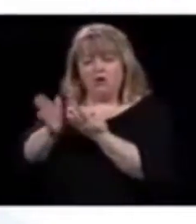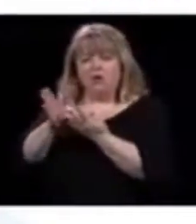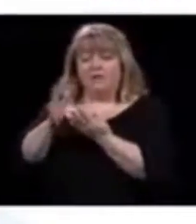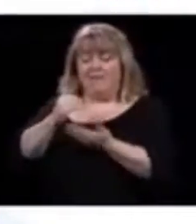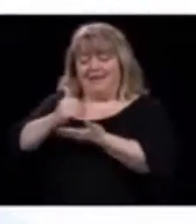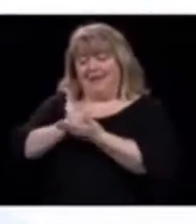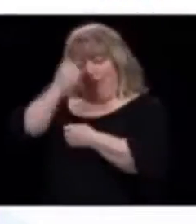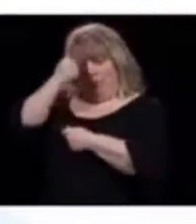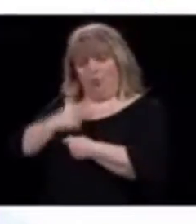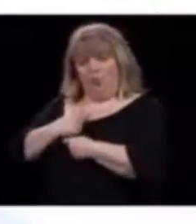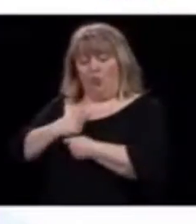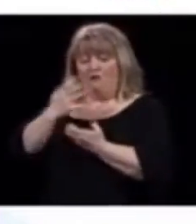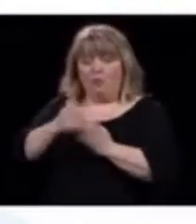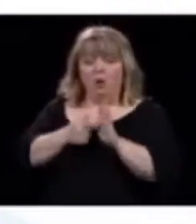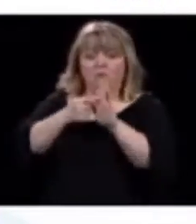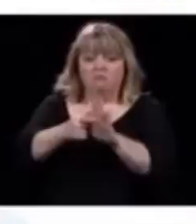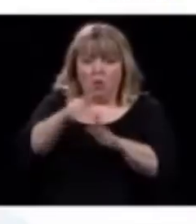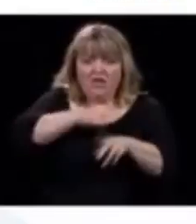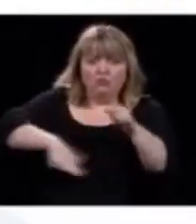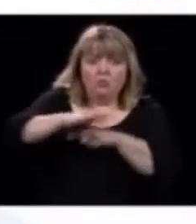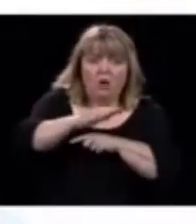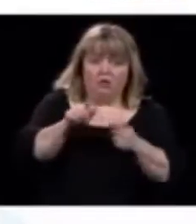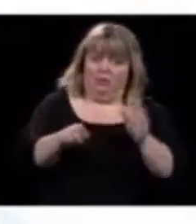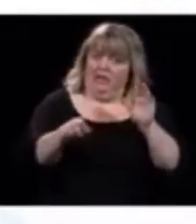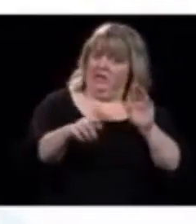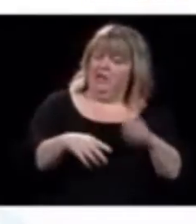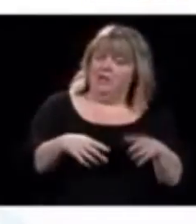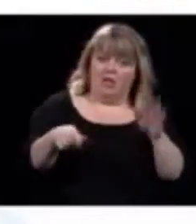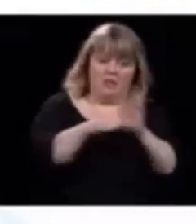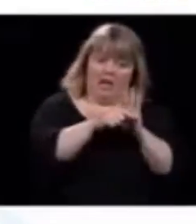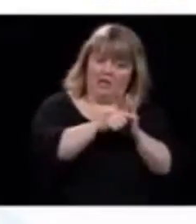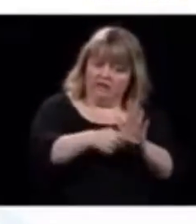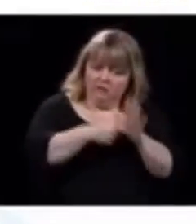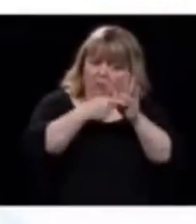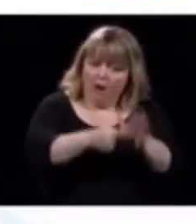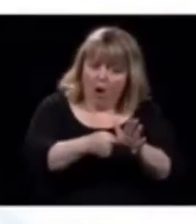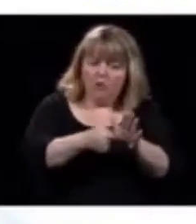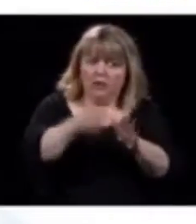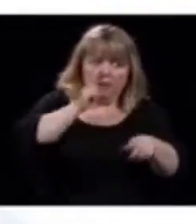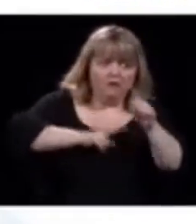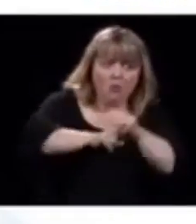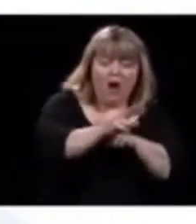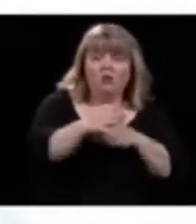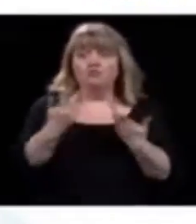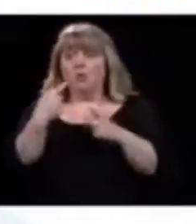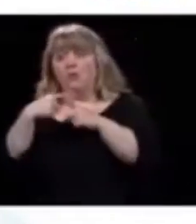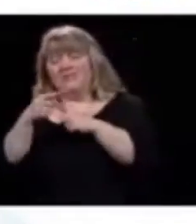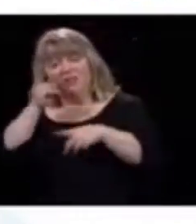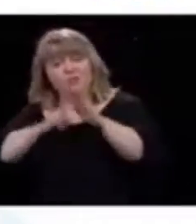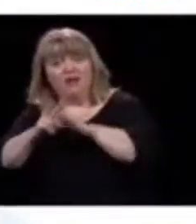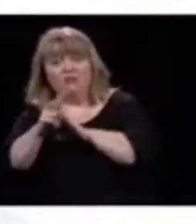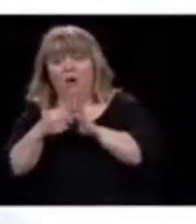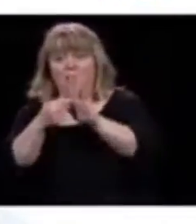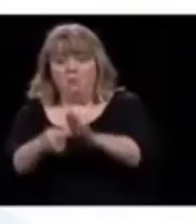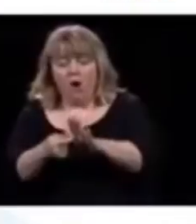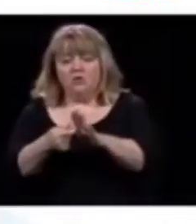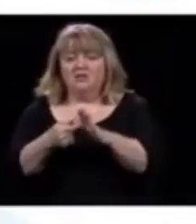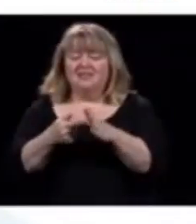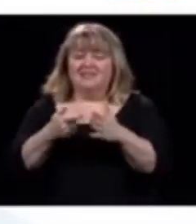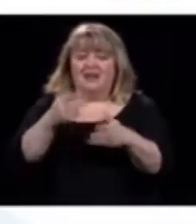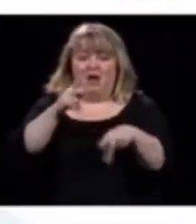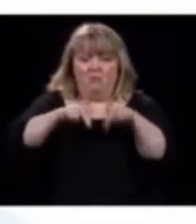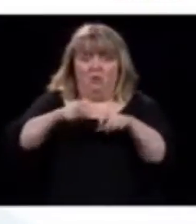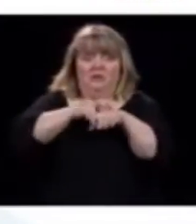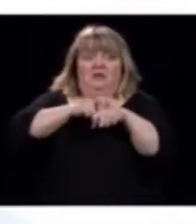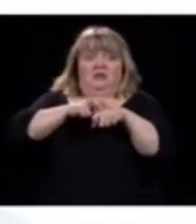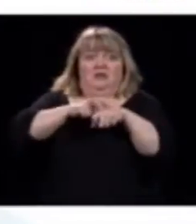incluant le plus pessimiste des pessimistes, bien, on peut commencer à faire paniquer les gens. Je pense que ce qui est important de dire,